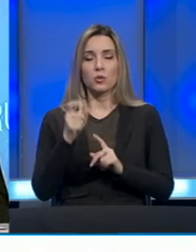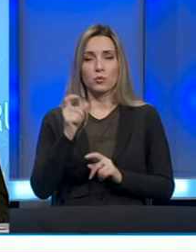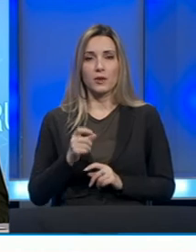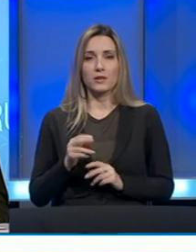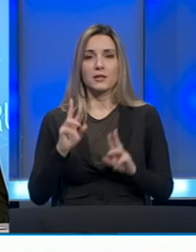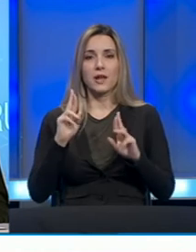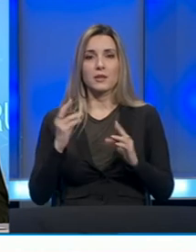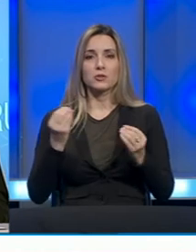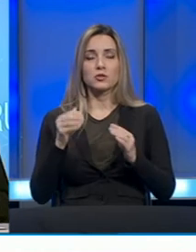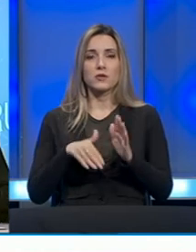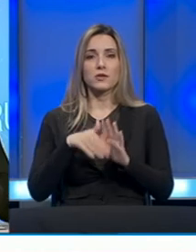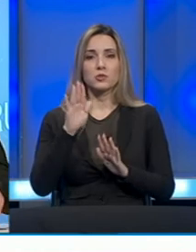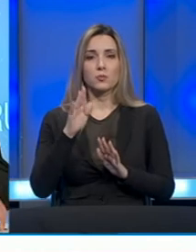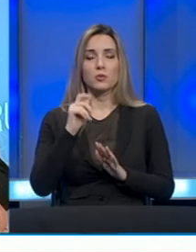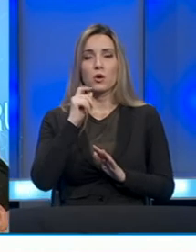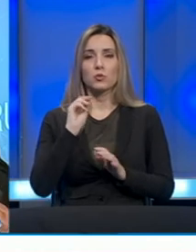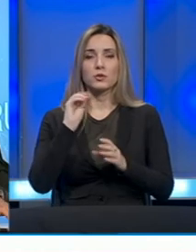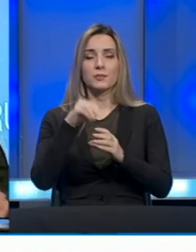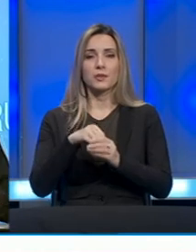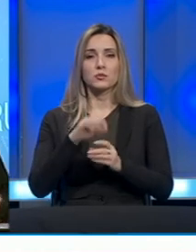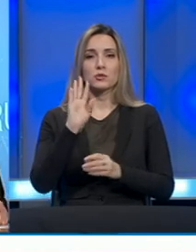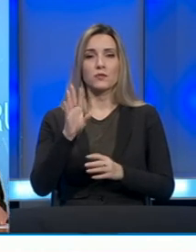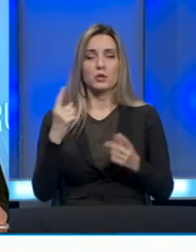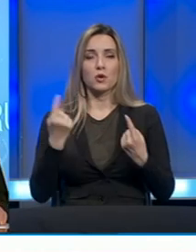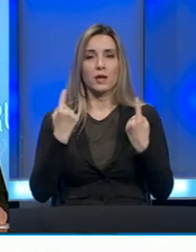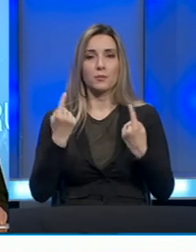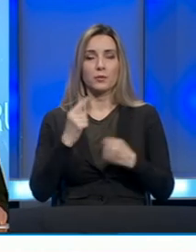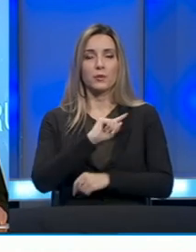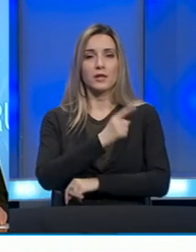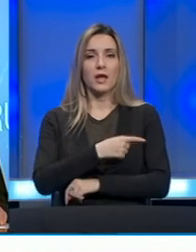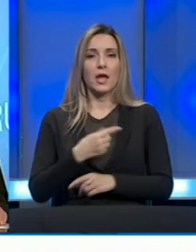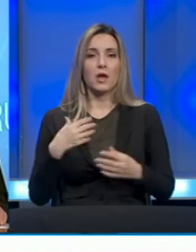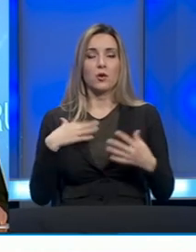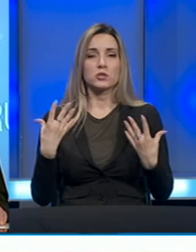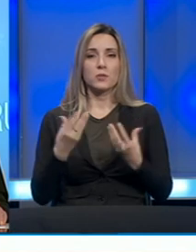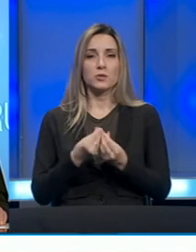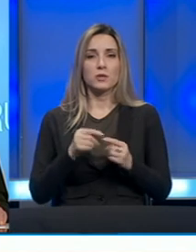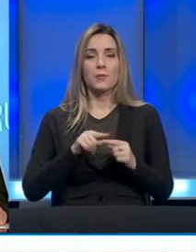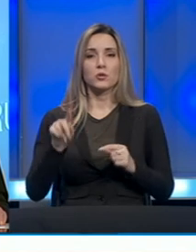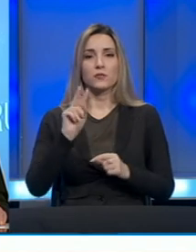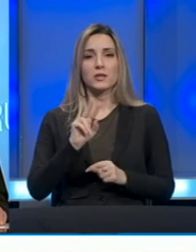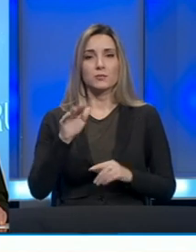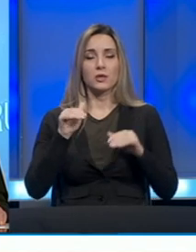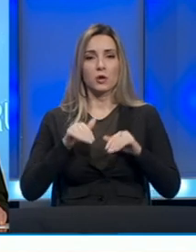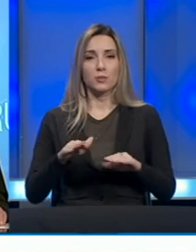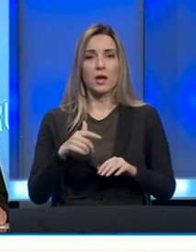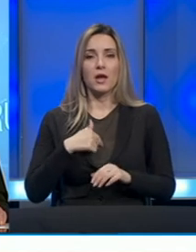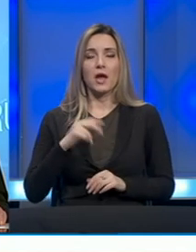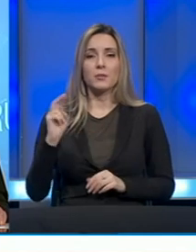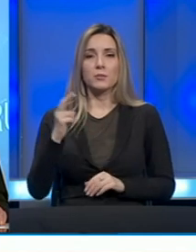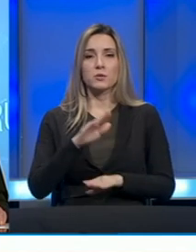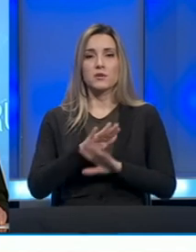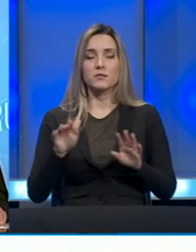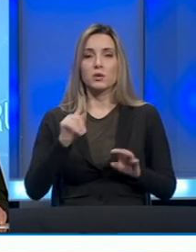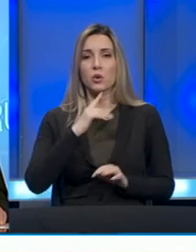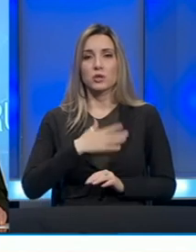nadam se da će se što veći broj ljudi predružiti vašoj kampanji Heroi su među nama do 25. maja. Da, ja bih sam pozvalo da svi oni